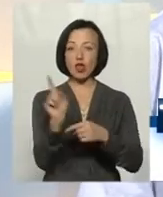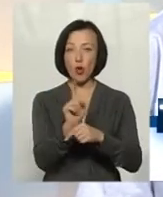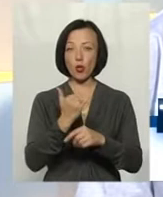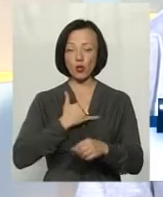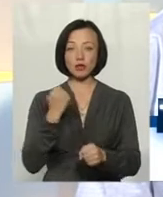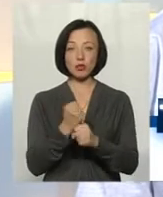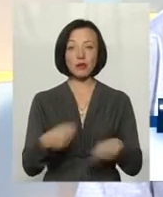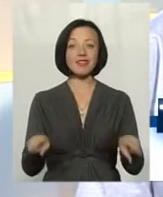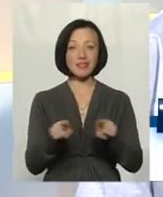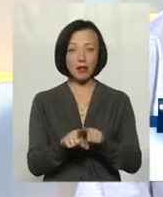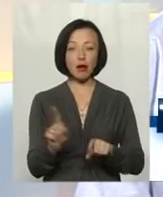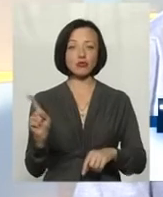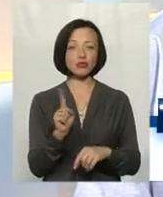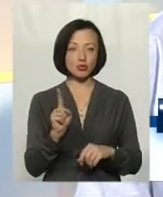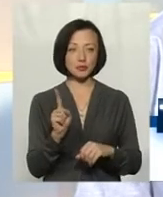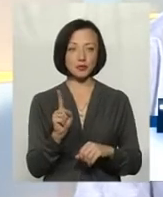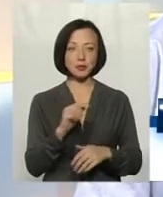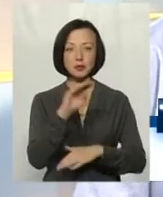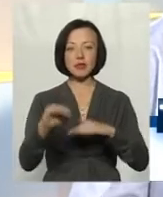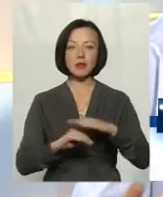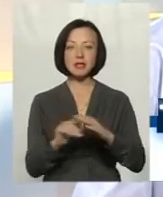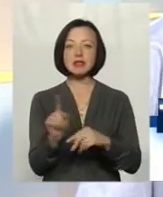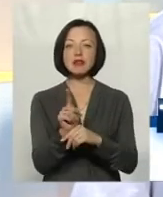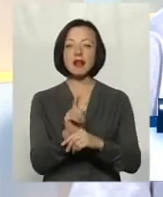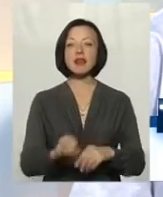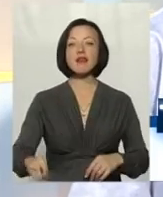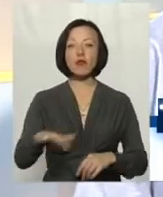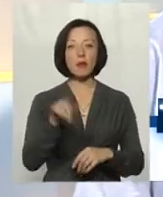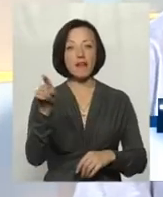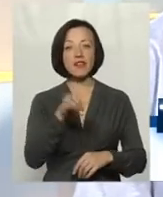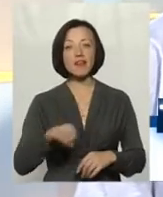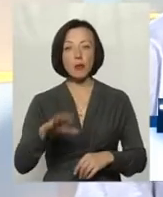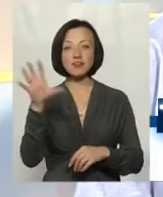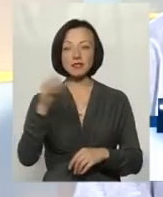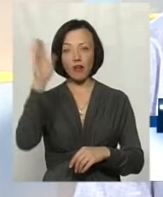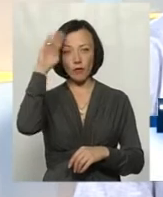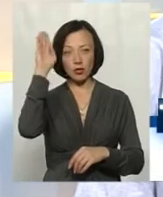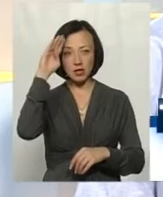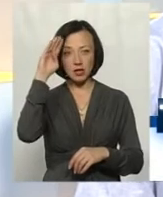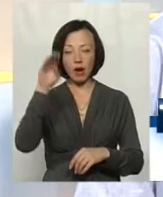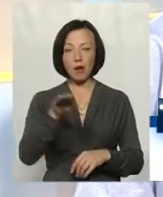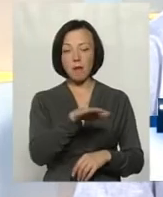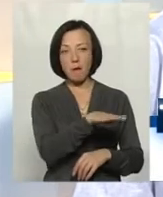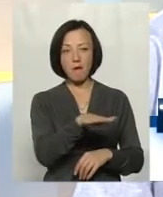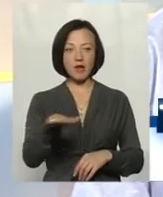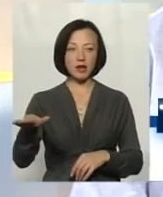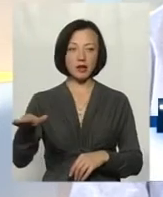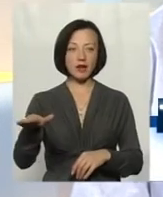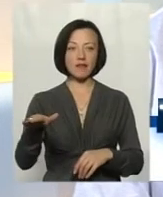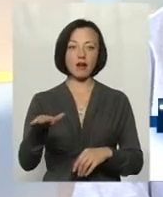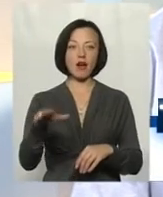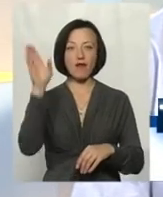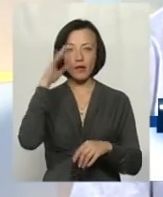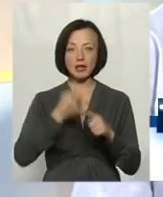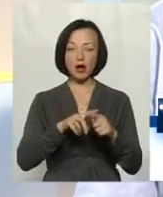чином під стандарти Європи. В Європі практично вся вода береться з поверхневих вод. Якщо в них попадає амоній,